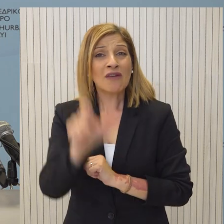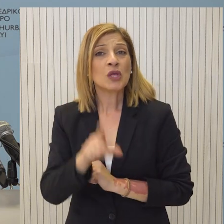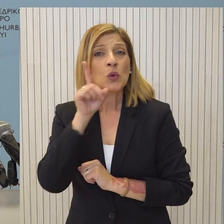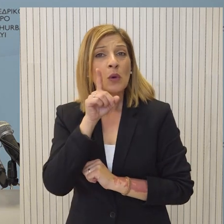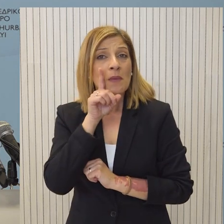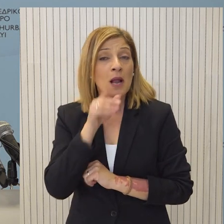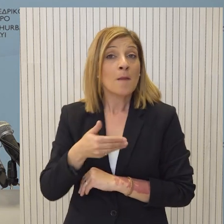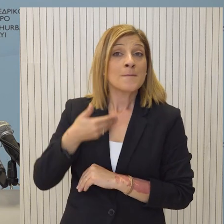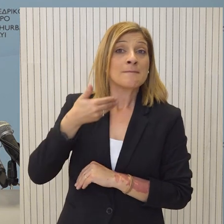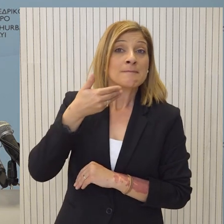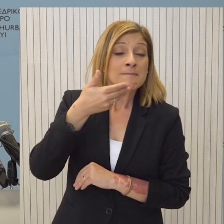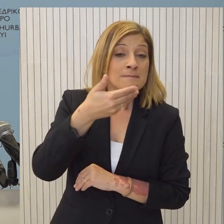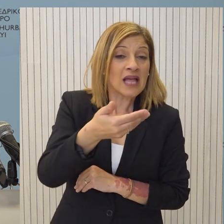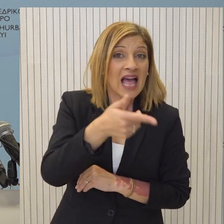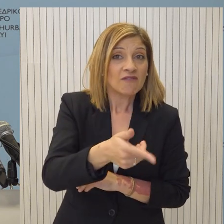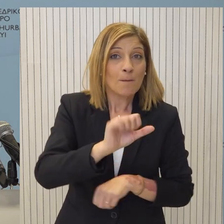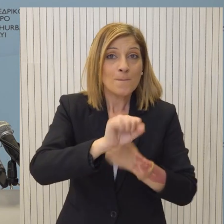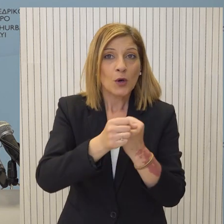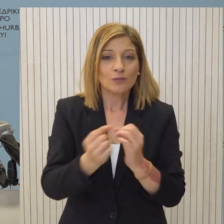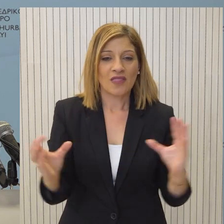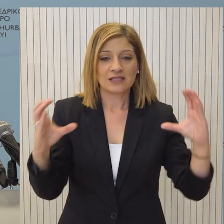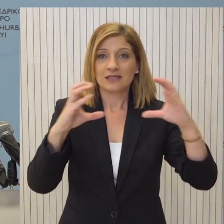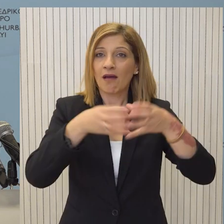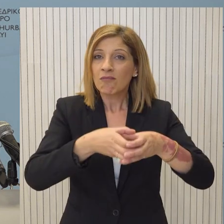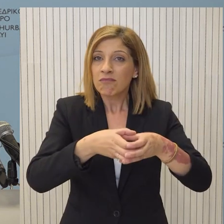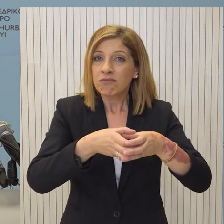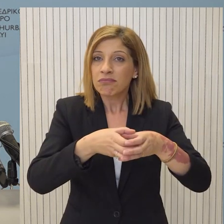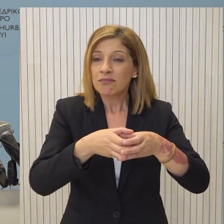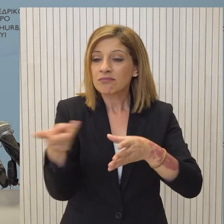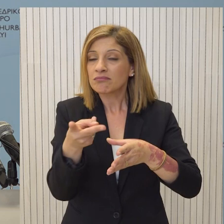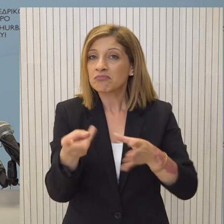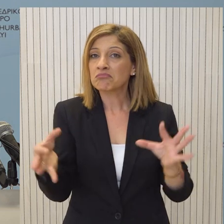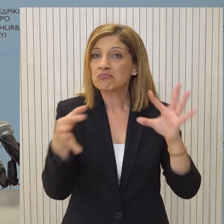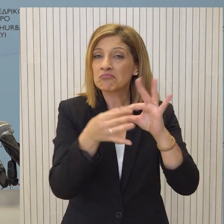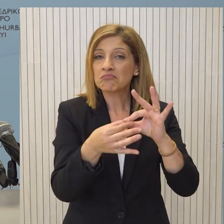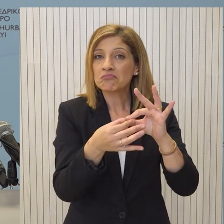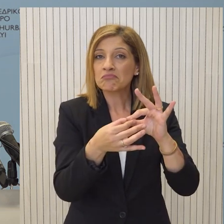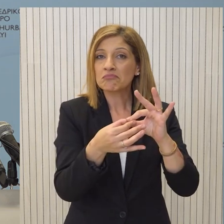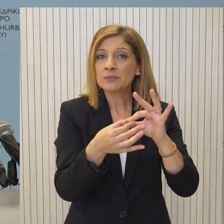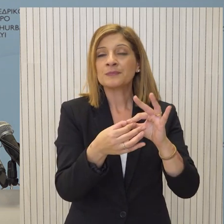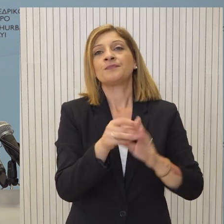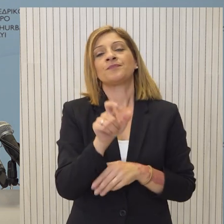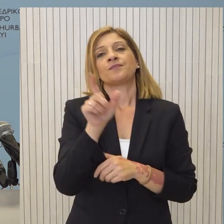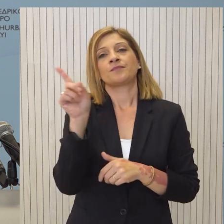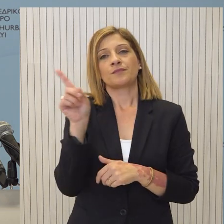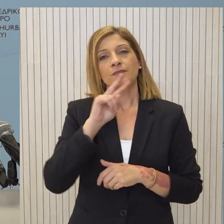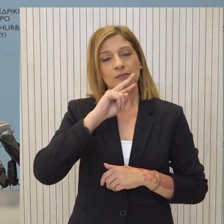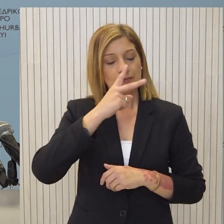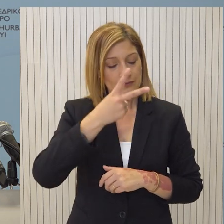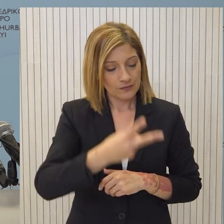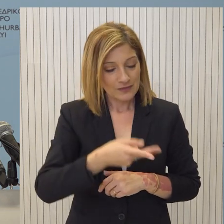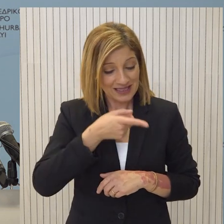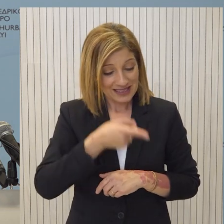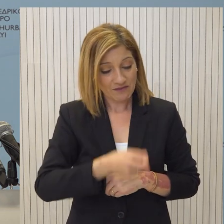πάει να δει να παραπέρα και να προσπαθήσει να λεφυρώσει την διαφορά στις θέσεις των 2 ευρώ. Αποστολή και στόχος του